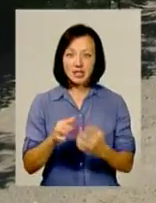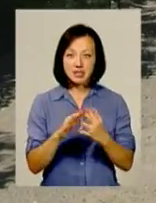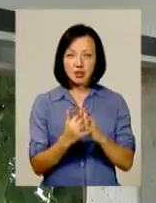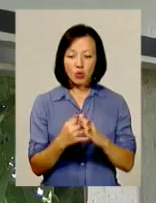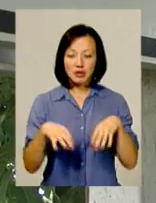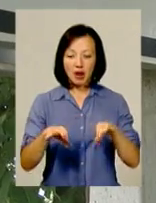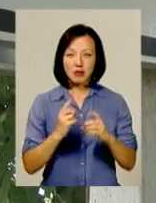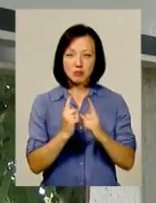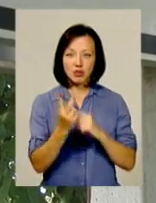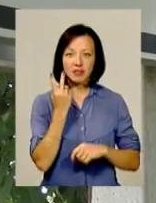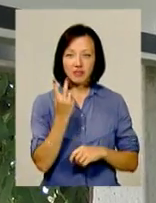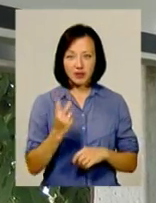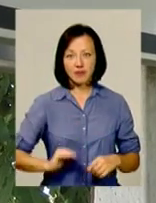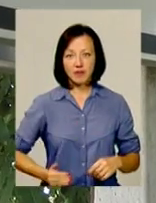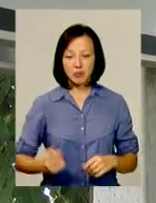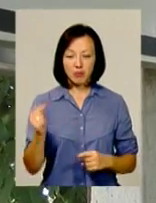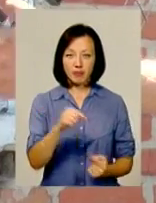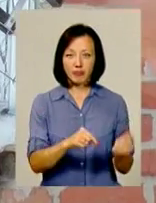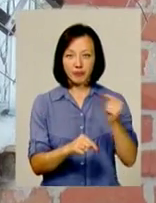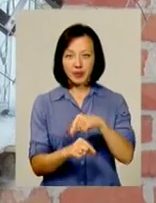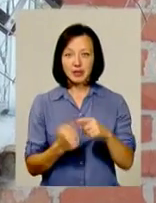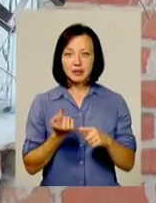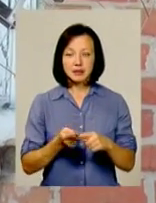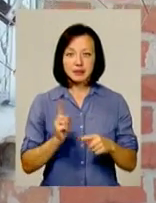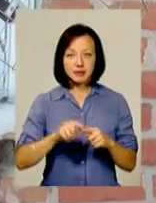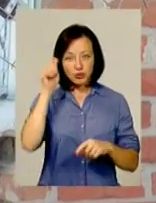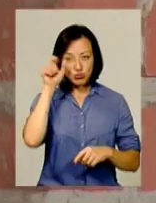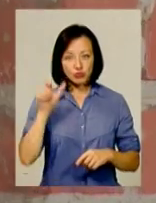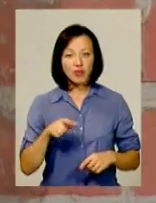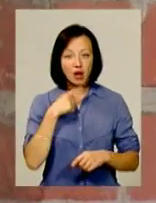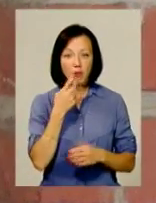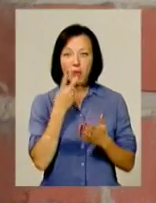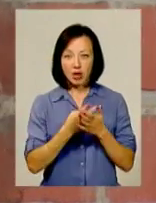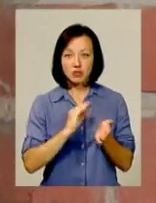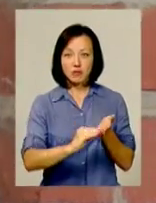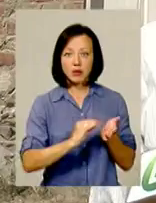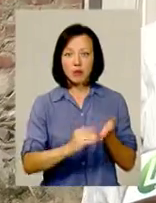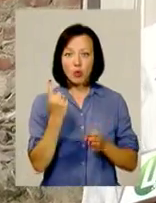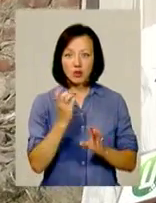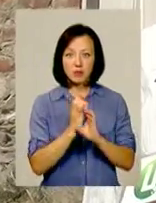агроформувань, яке киває одне на одне. Втім, оцей чоловік каже, бачив напис на одній машині.